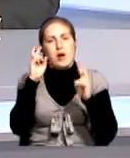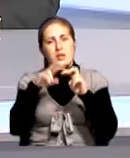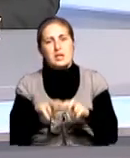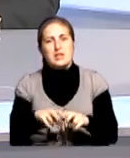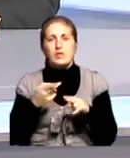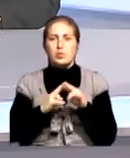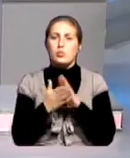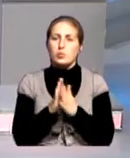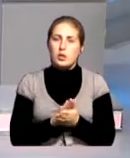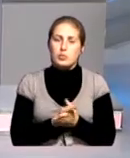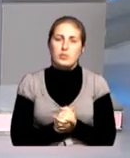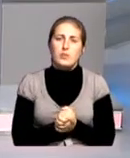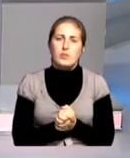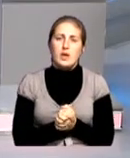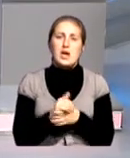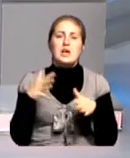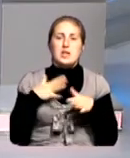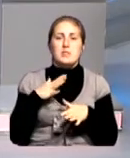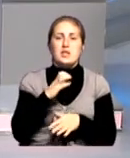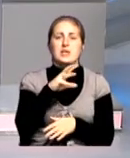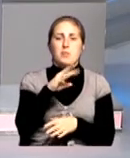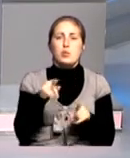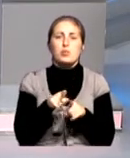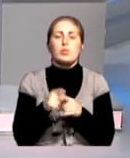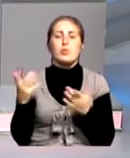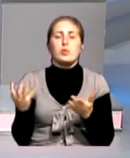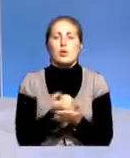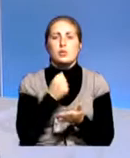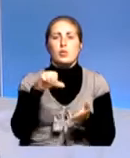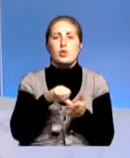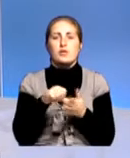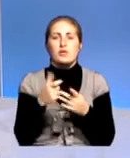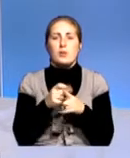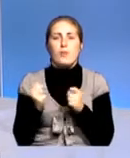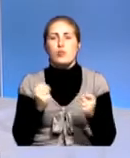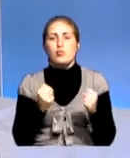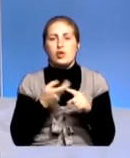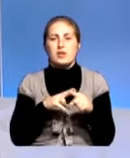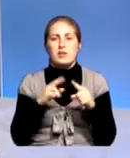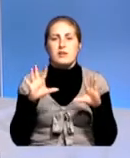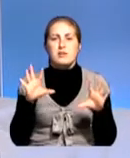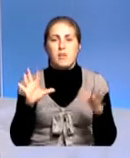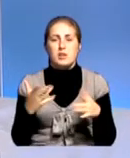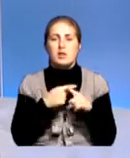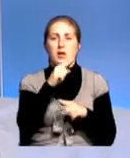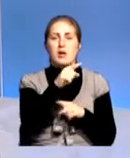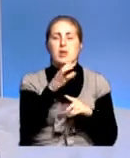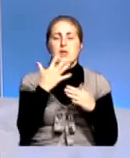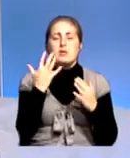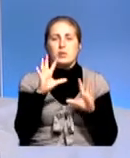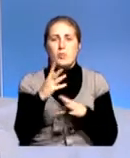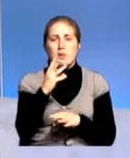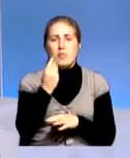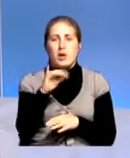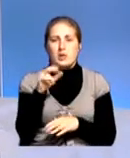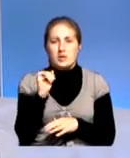Анатольевич, крымским СМИ тоже довелось поучаствовать в самой гуще этих событий. Это события на Майдане, это и